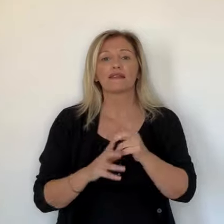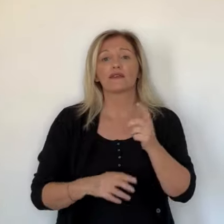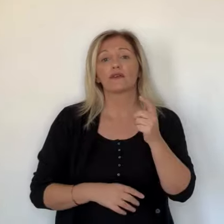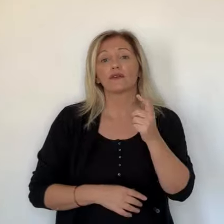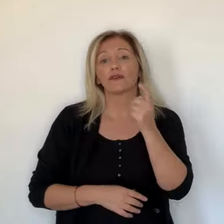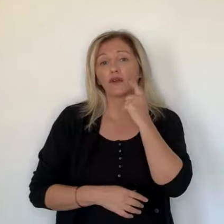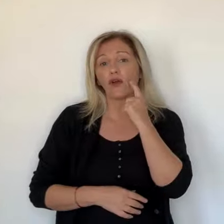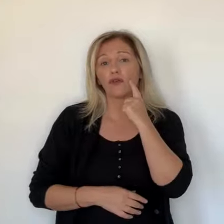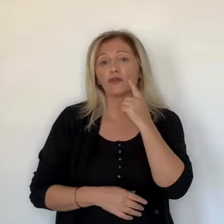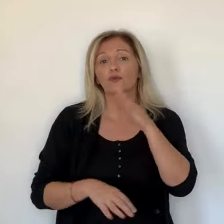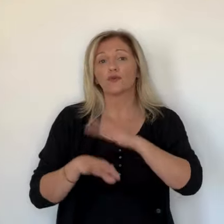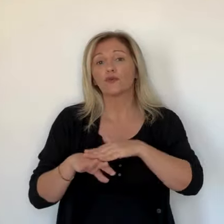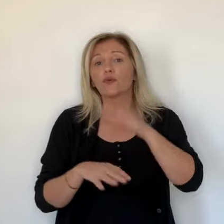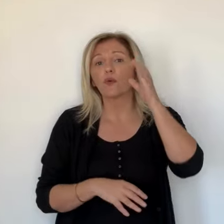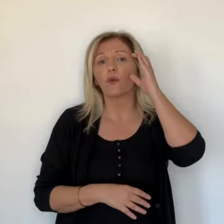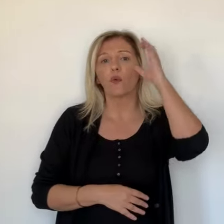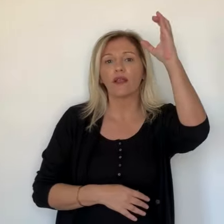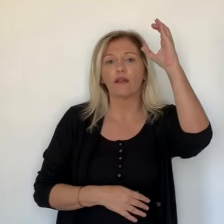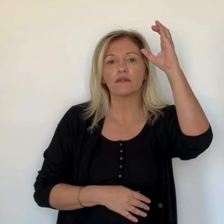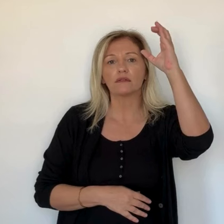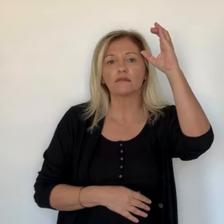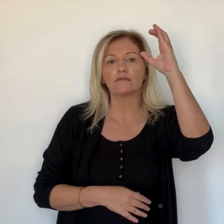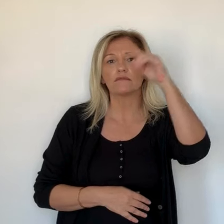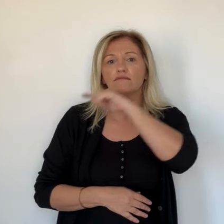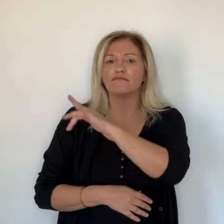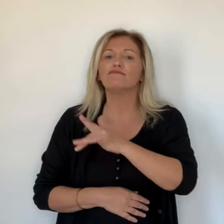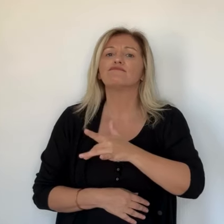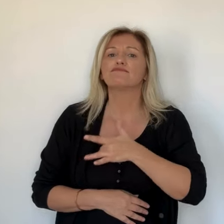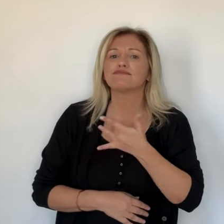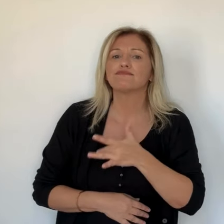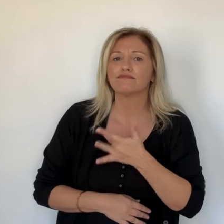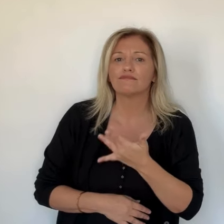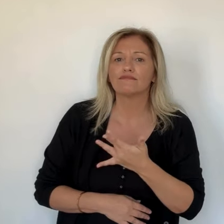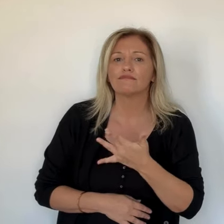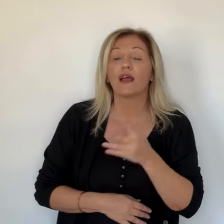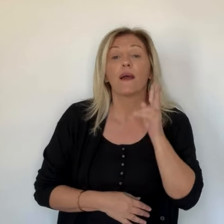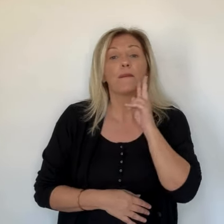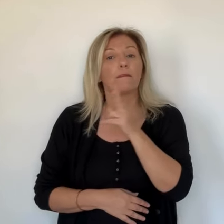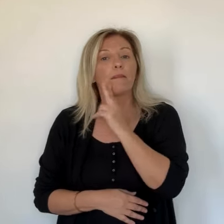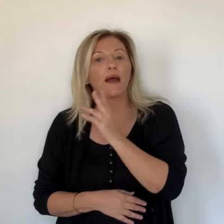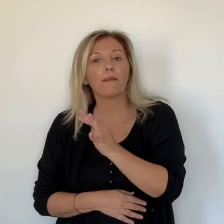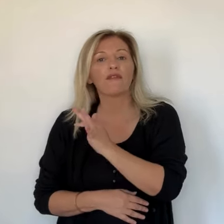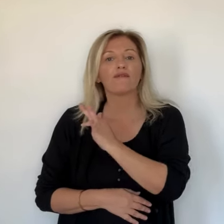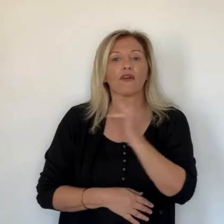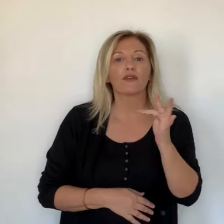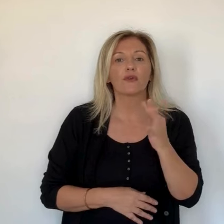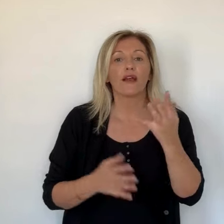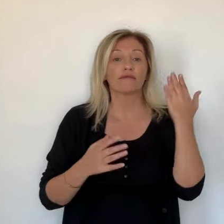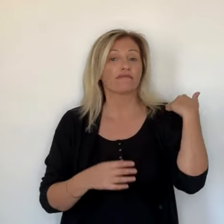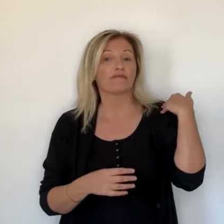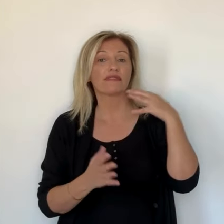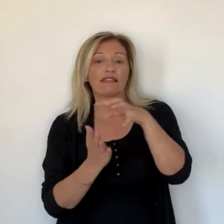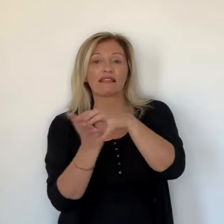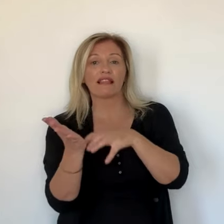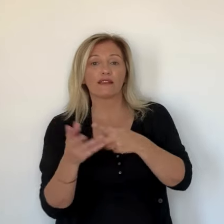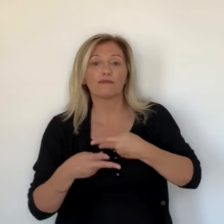la piété populaire. Il vient de publier une encyclique dont on pense qu'elle est un petit peu